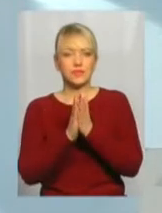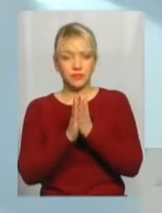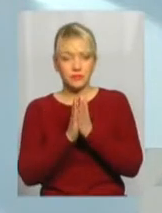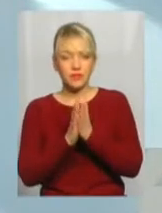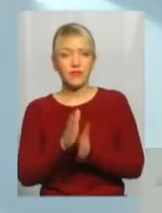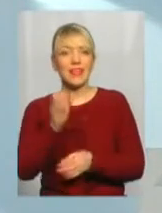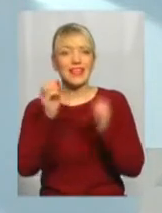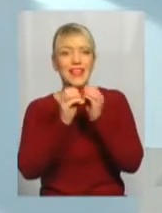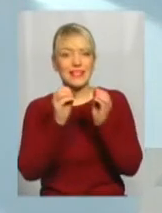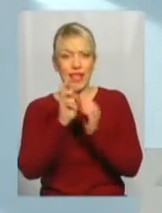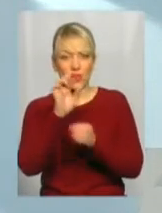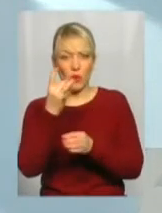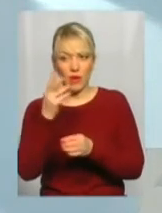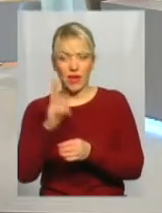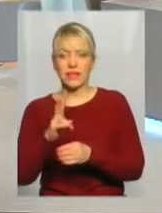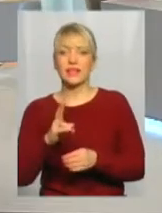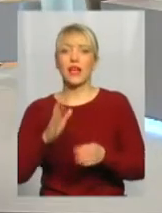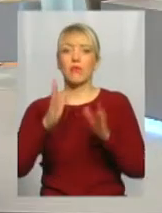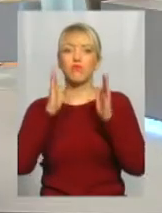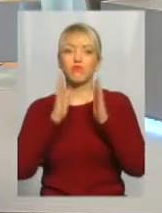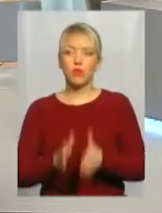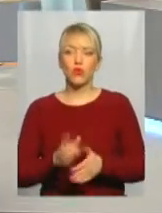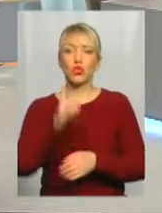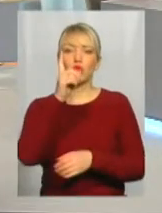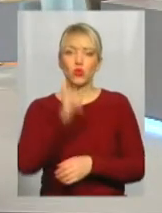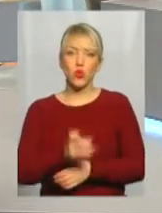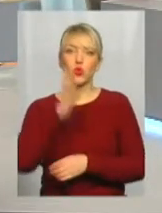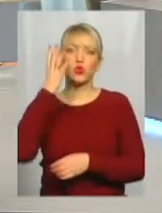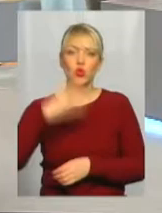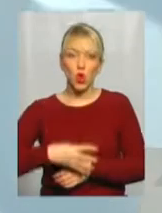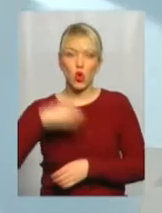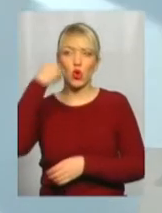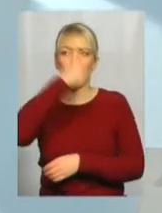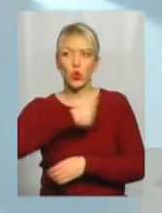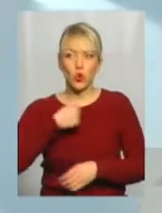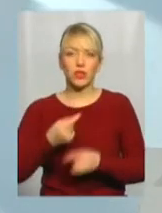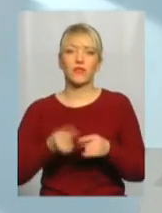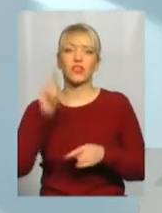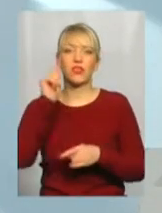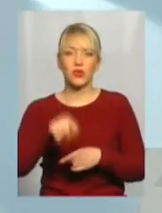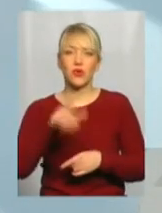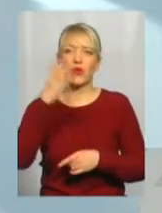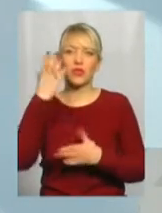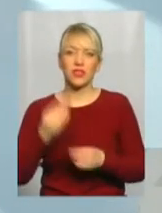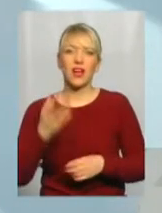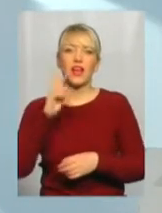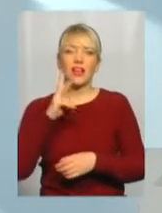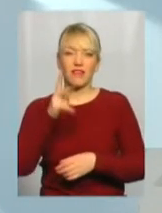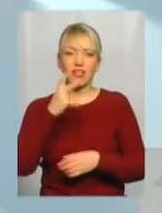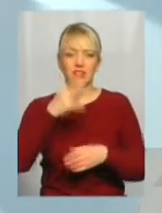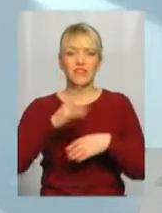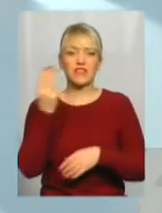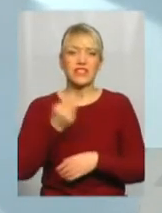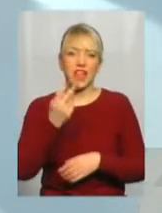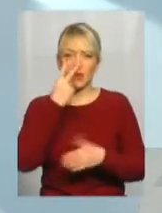пані Оленочку, буде немало небагато 140 років. І з того дня, як він у Швейцарії побачив